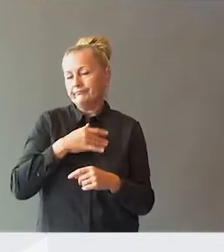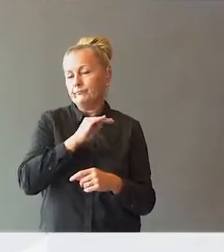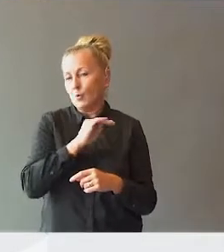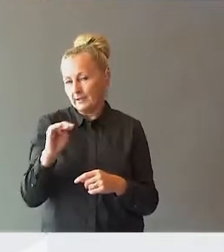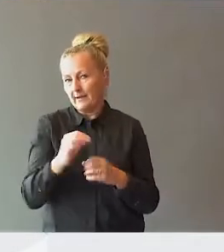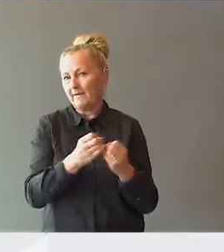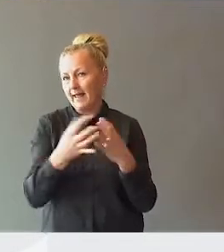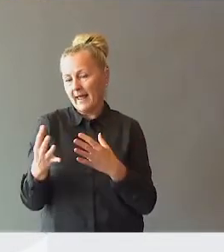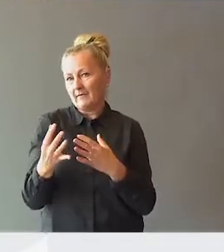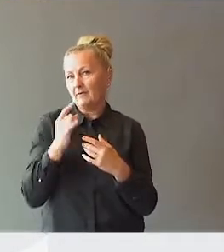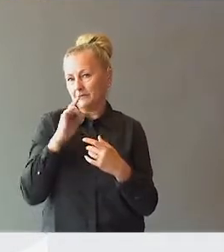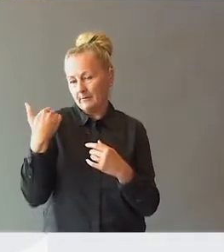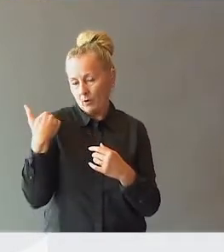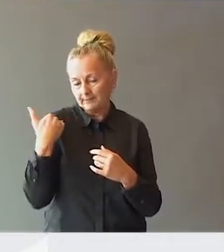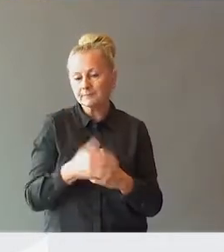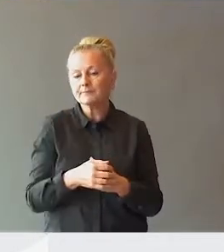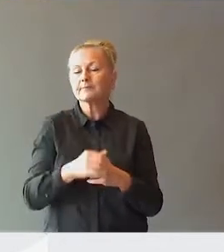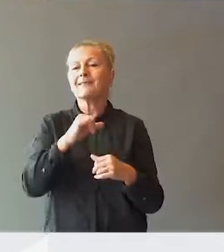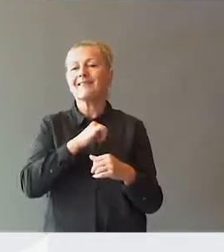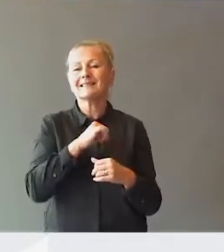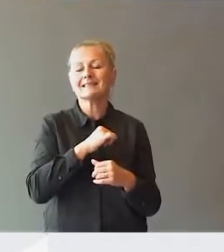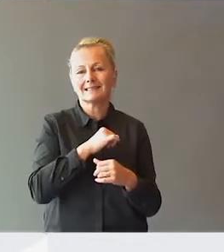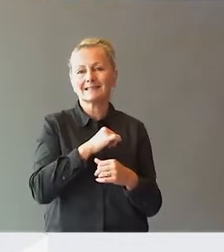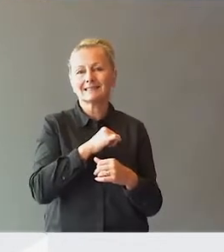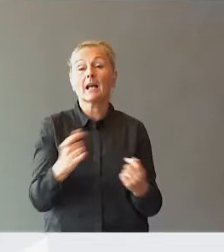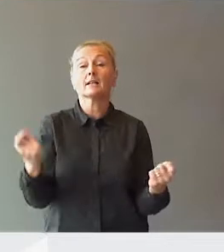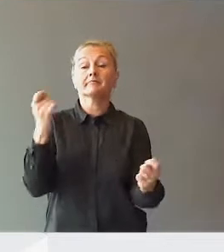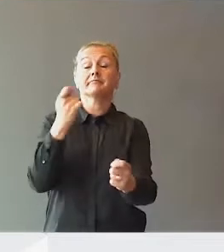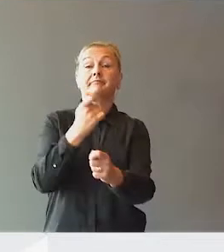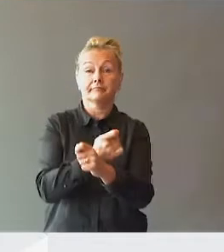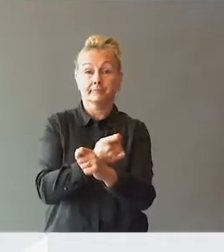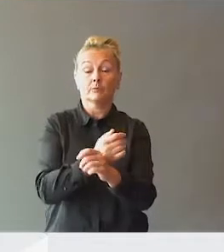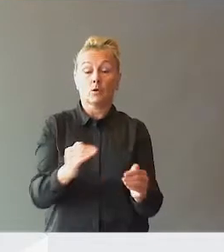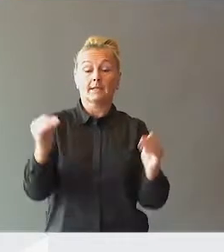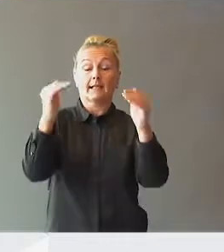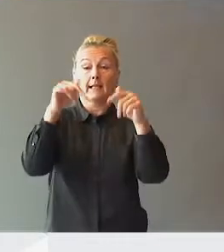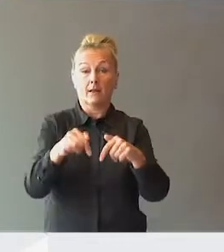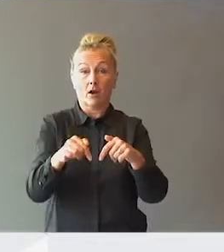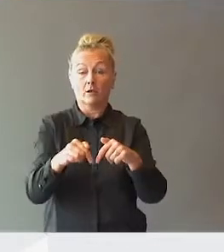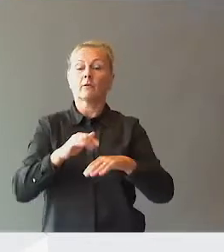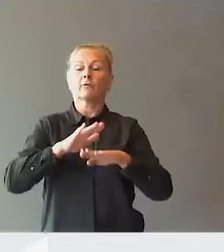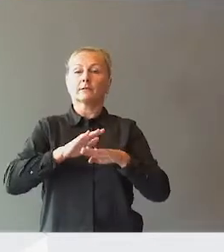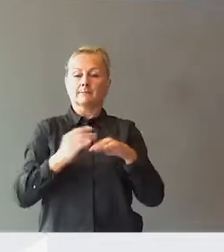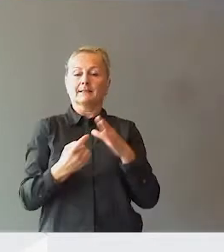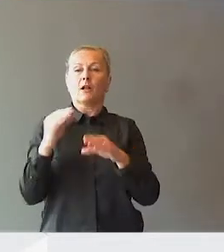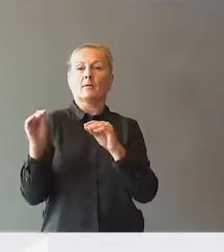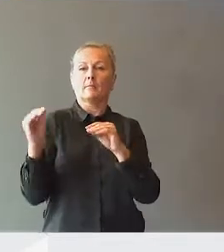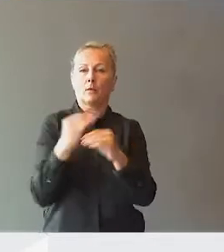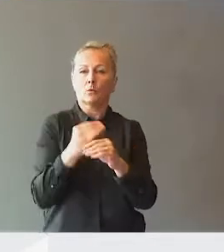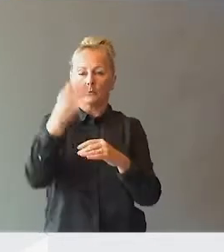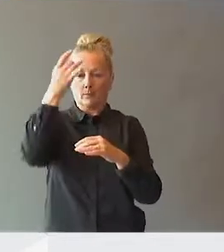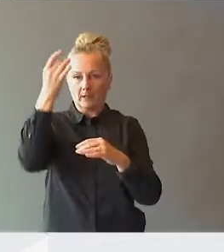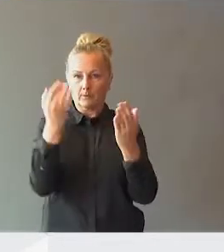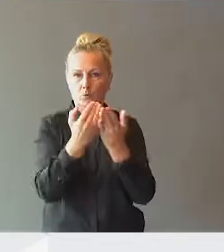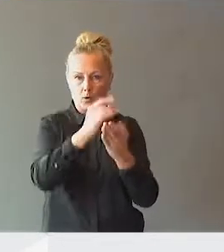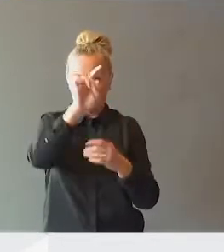vært inne på. Hvis en skal endre organiserende i dag, så forutsetter det spesialpedagogisk kompetanse